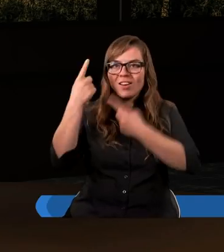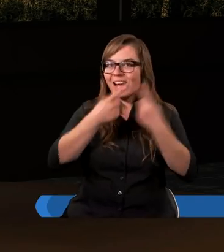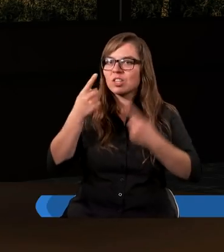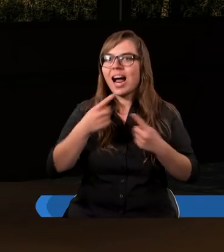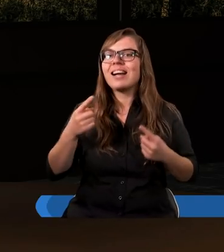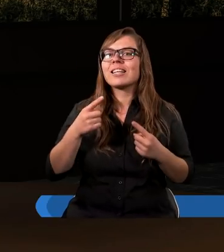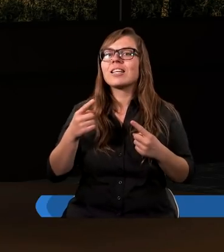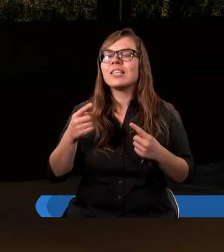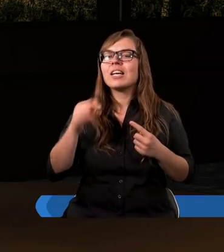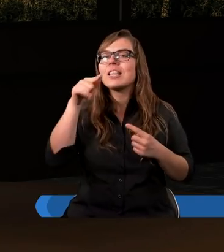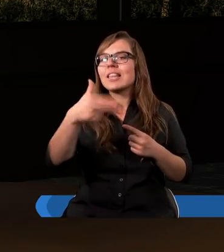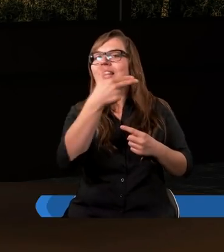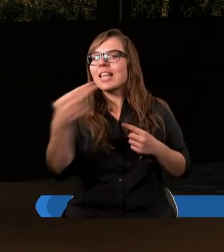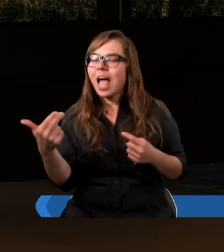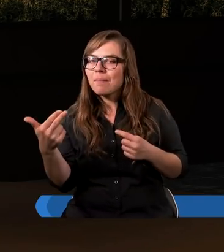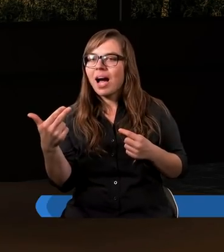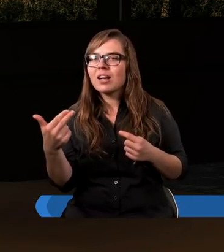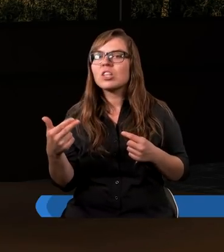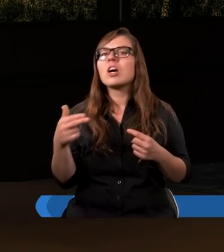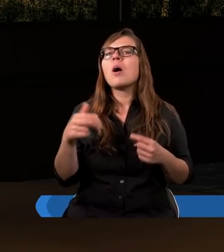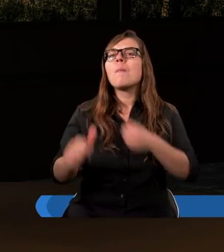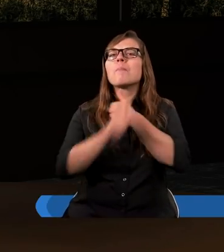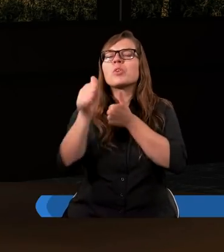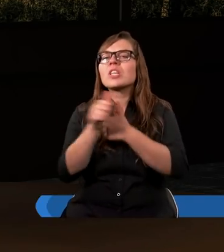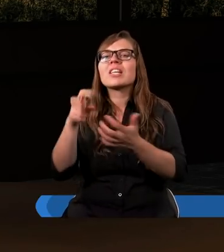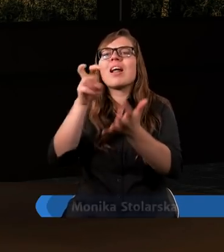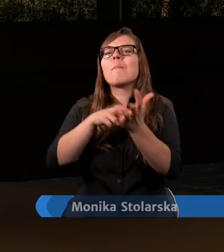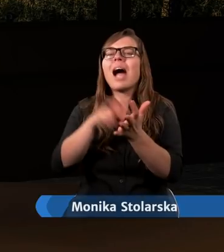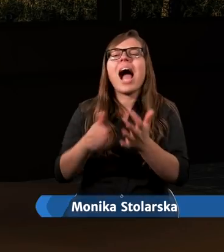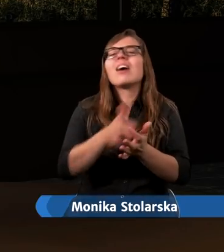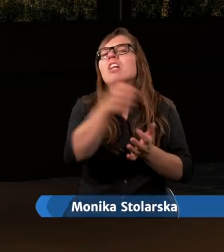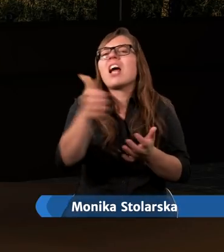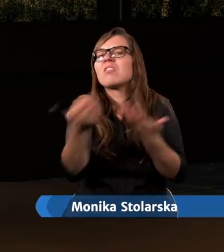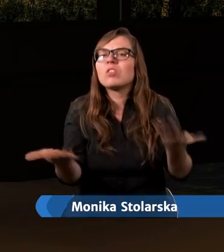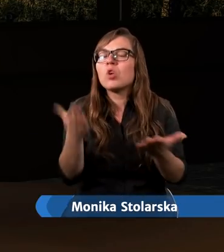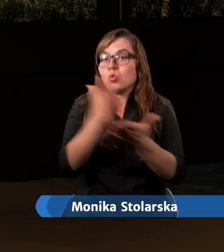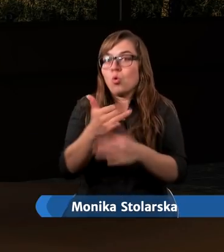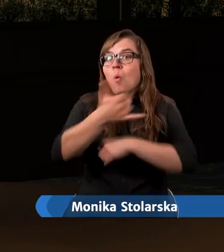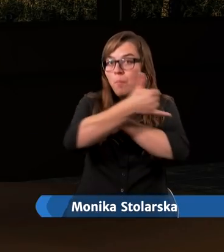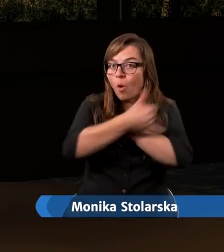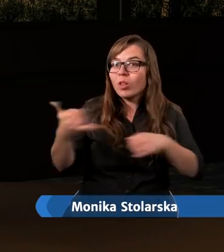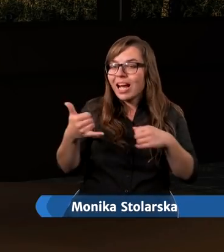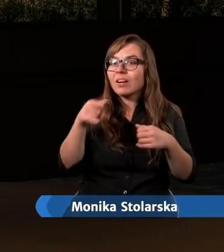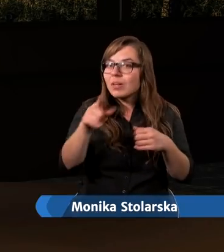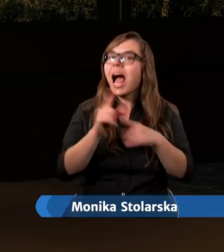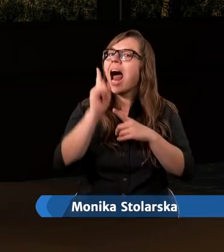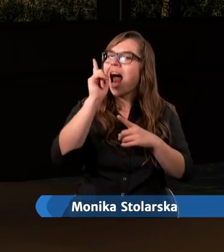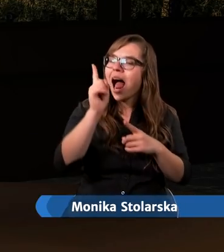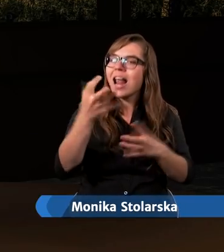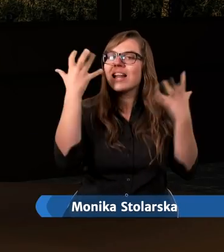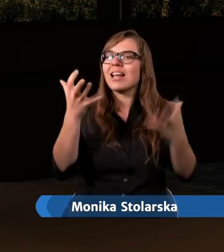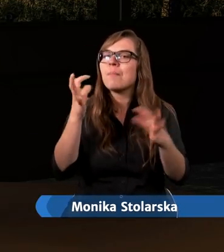rozważali temat przyczyny braku jedności. Już podkreśliliśmy to, ale chcemy